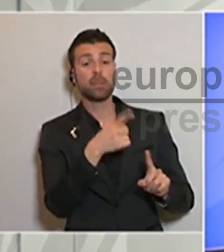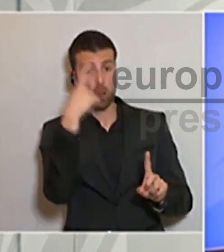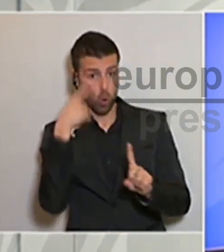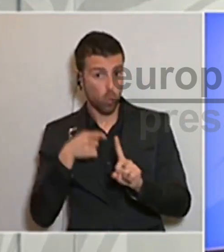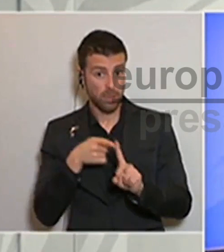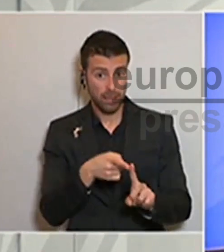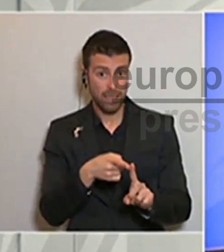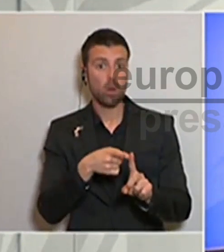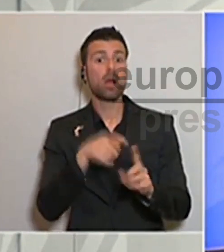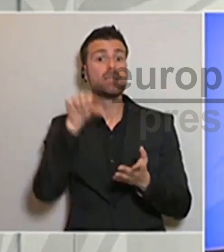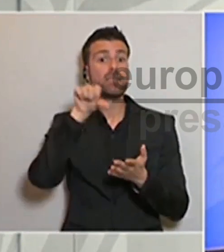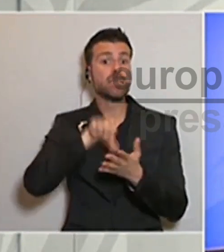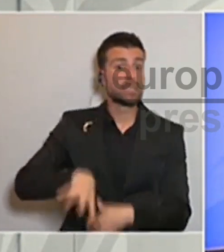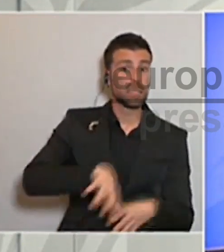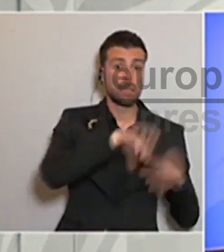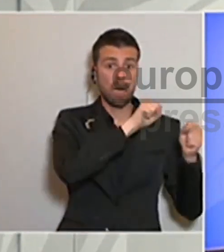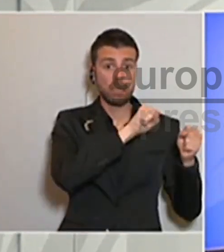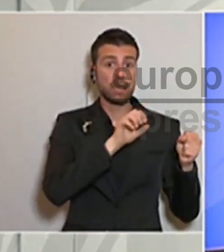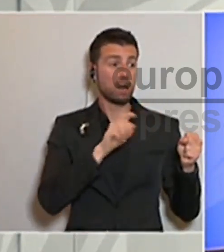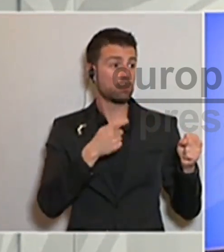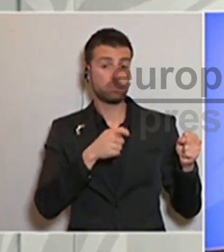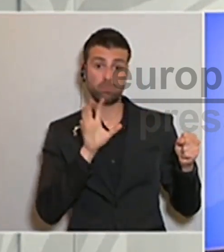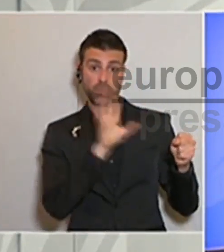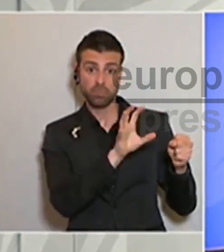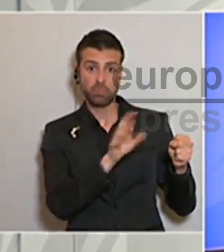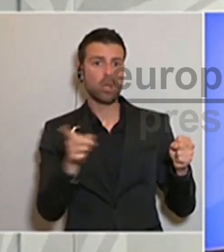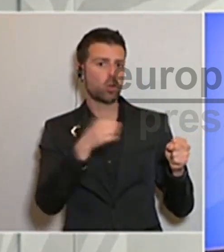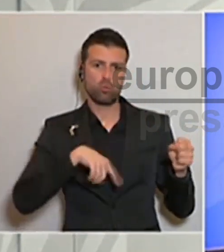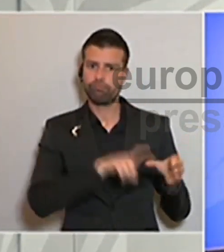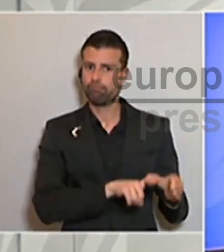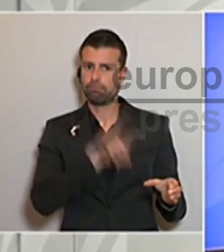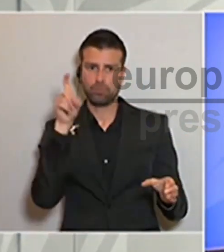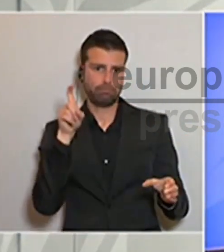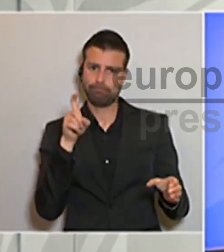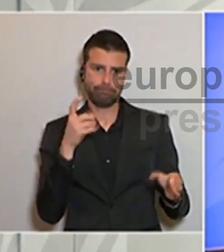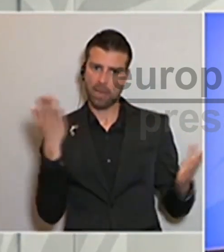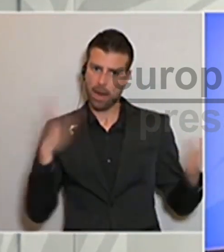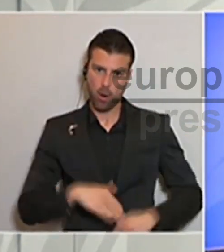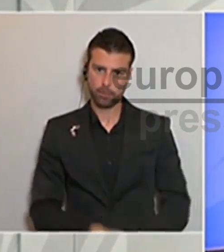de recentralitzar encara més l'Estat, òbviament que a nosaltres no hi serem i a nosaltres no ens hi trobaran.